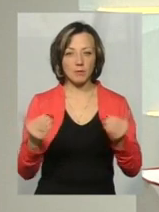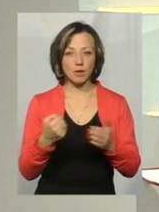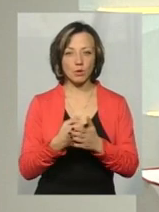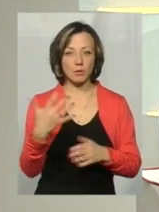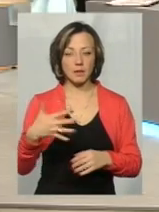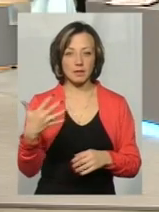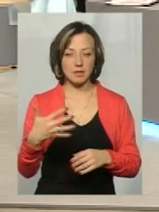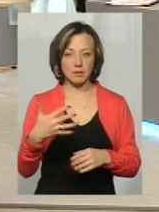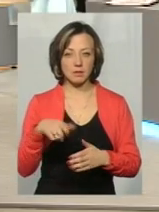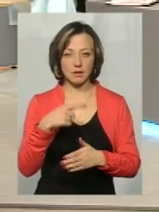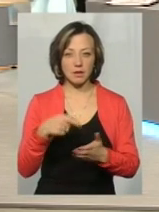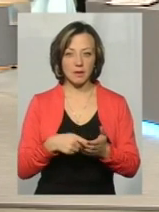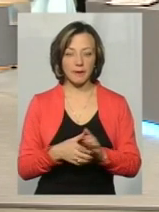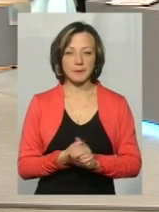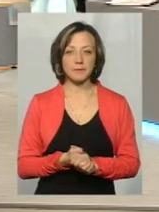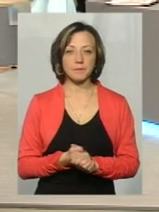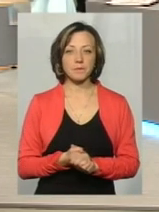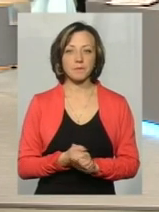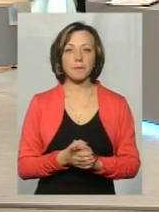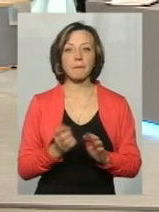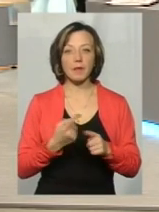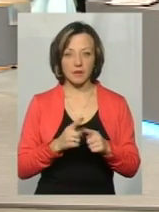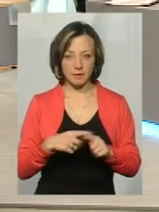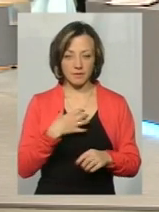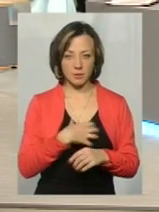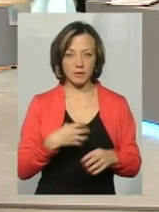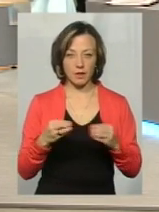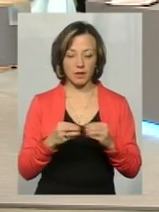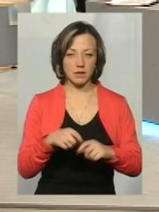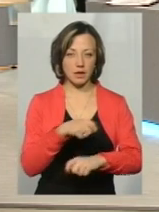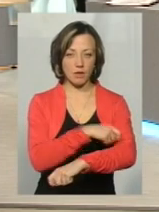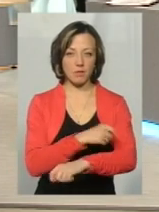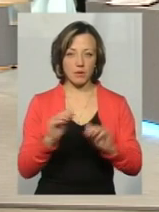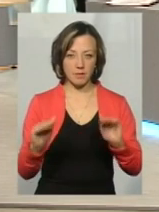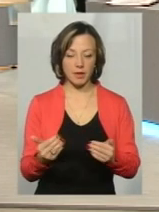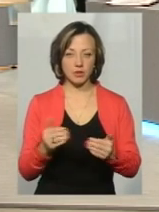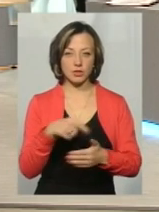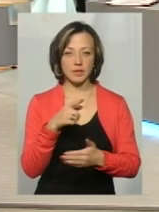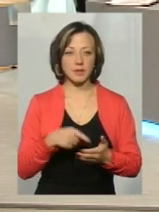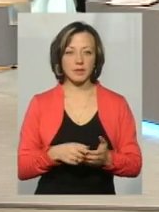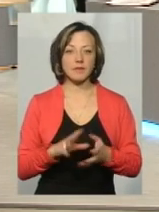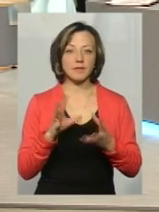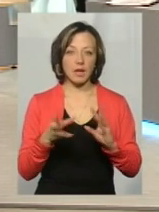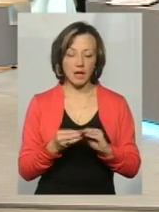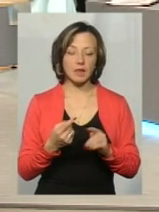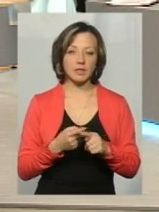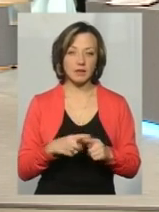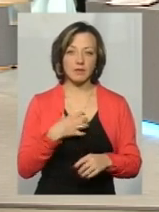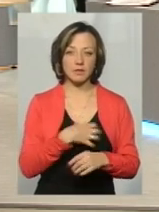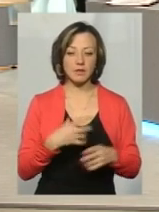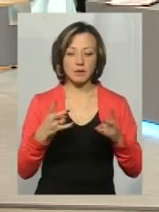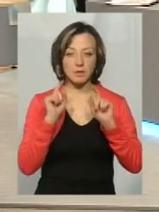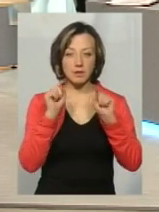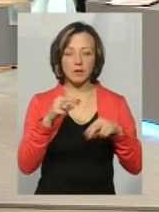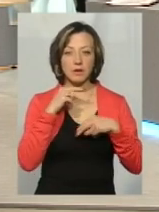50. От, наскільки це принципово 10 км? Взагалі це принципово. По-перше, потрібно звернути увагу,